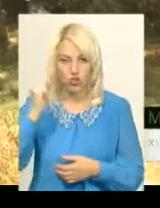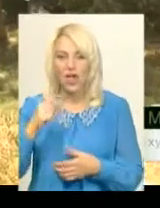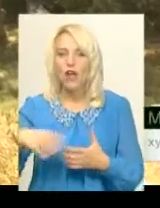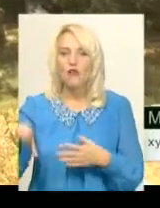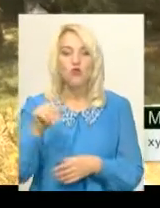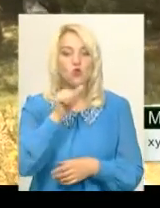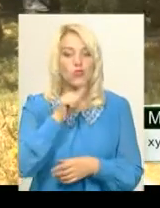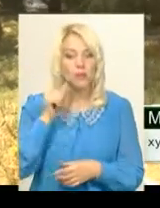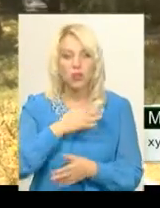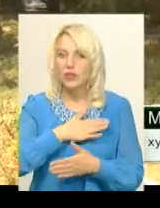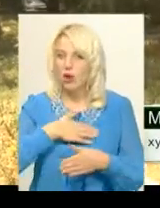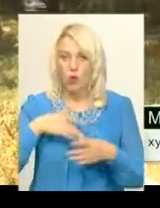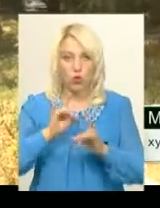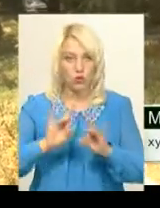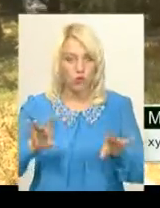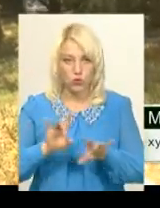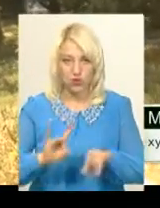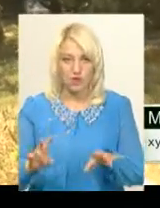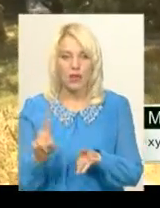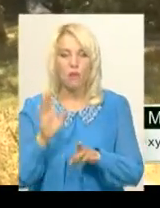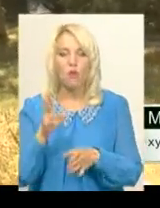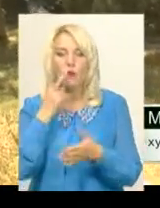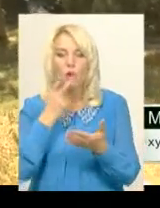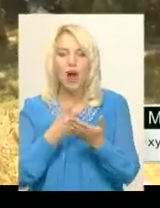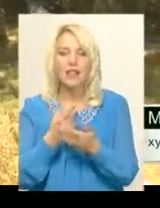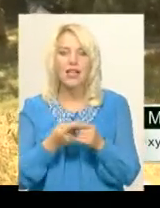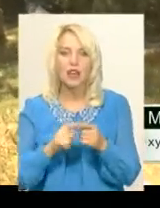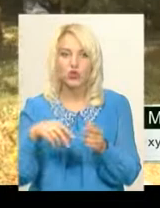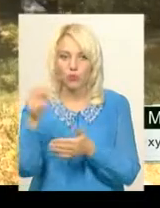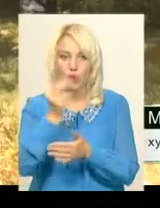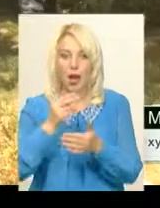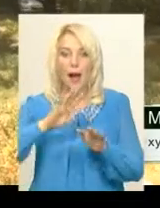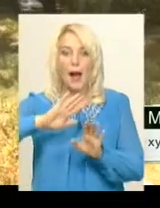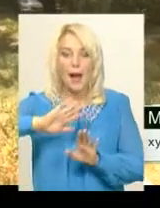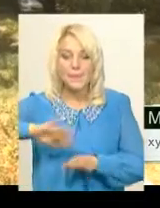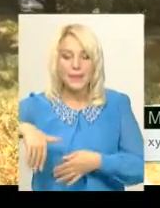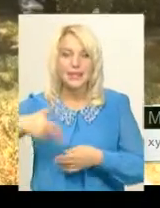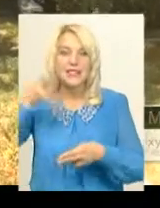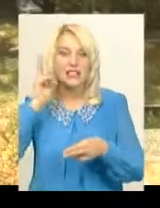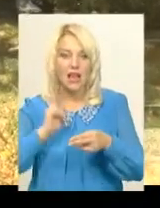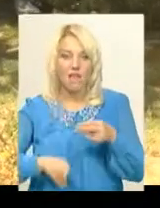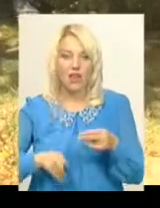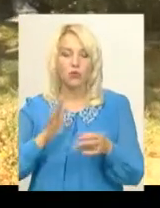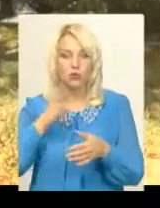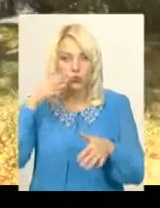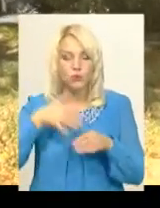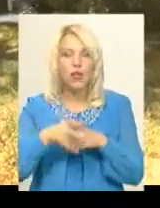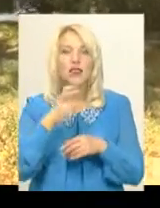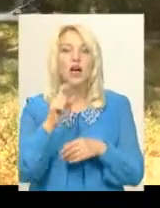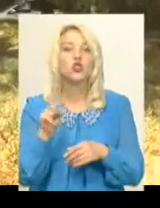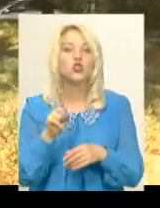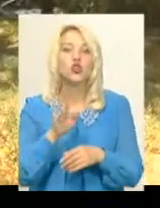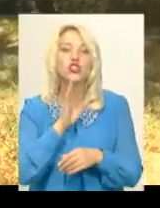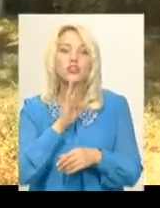всю таємницю, яка буде показана на цьому муралі. Потім, коли після завершення буде зрозуміло, на що вона дивиться. Тут буде ще